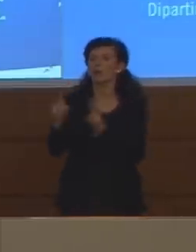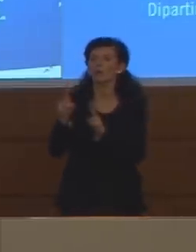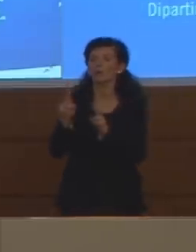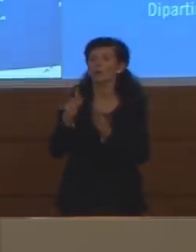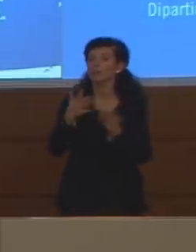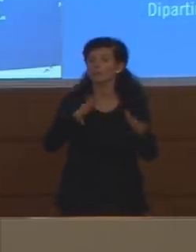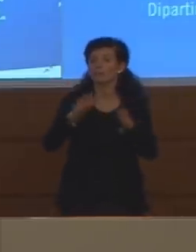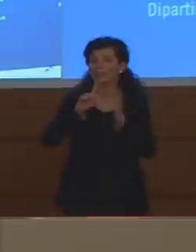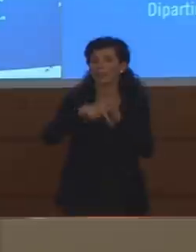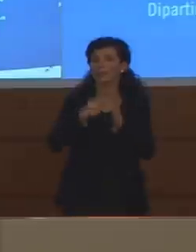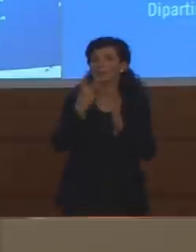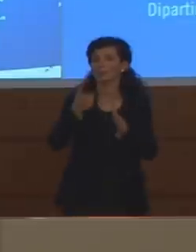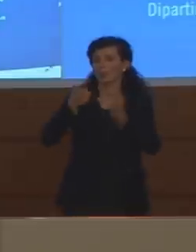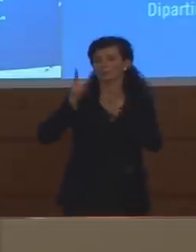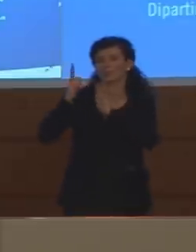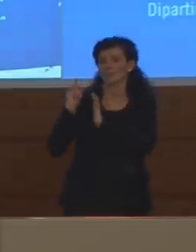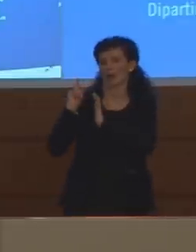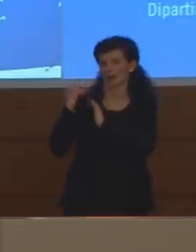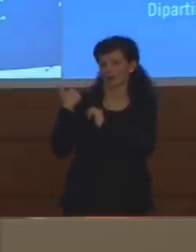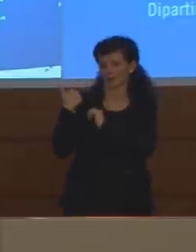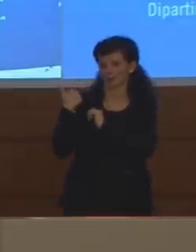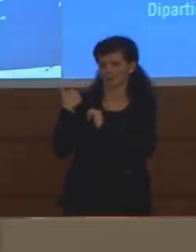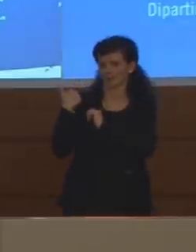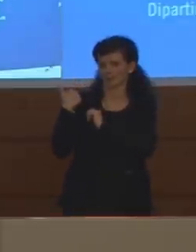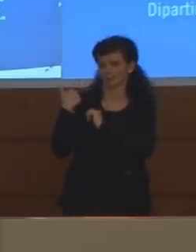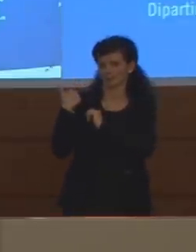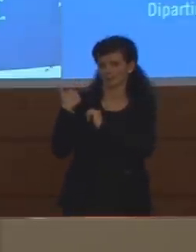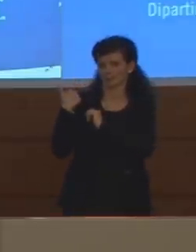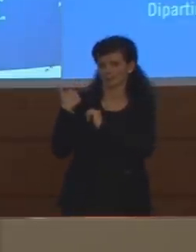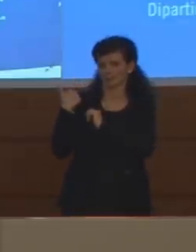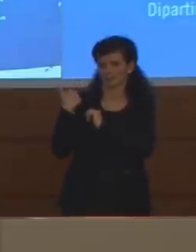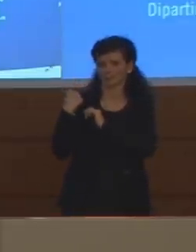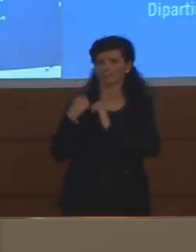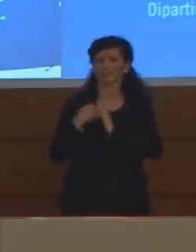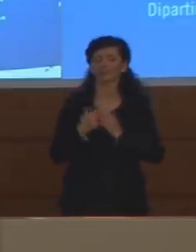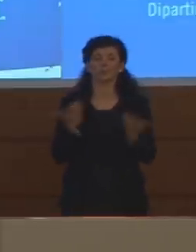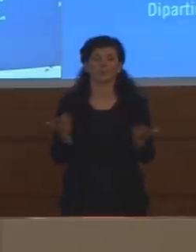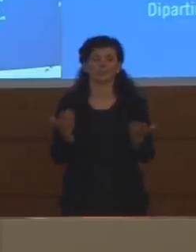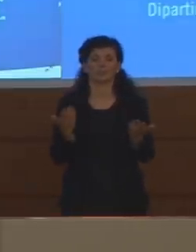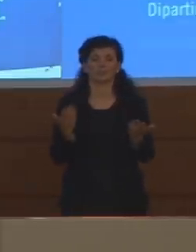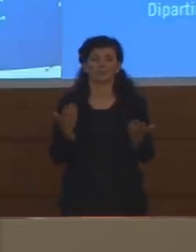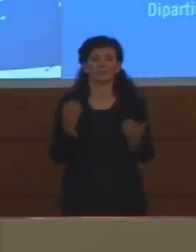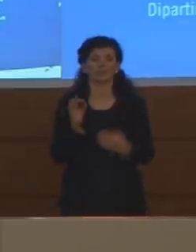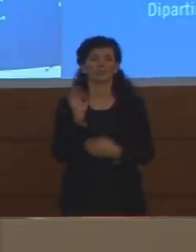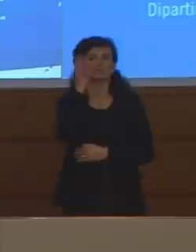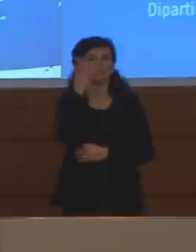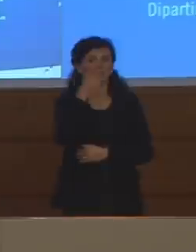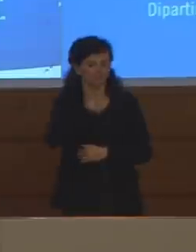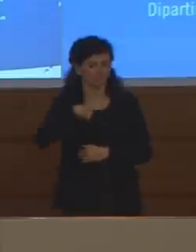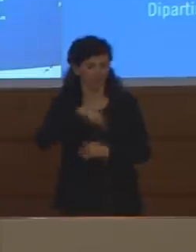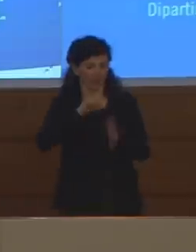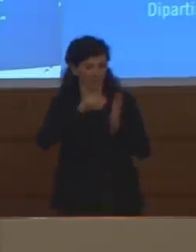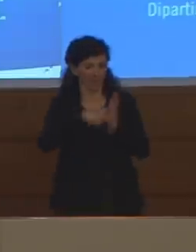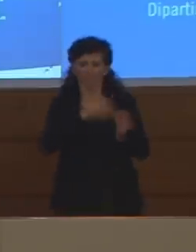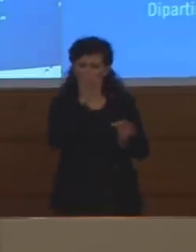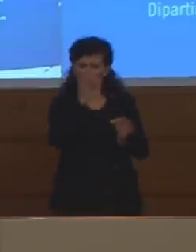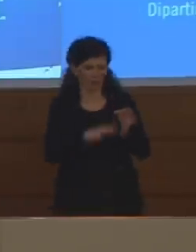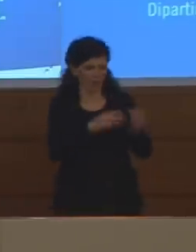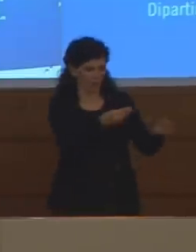settimane fa quindi anche se riceviamo in tempo reale